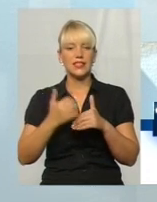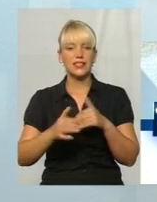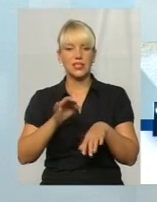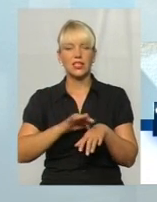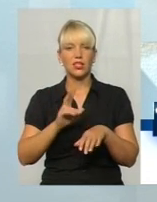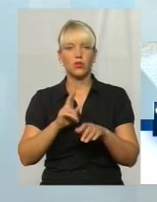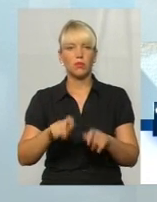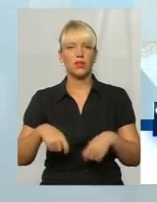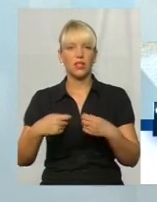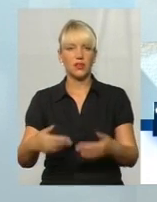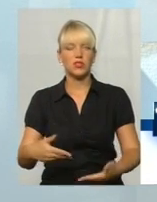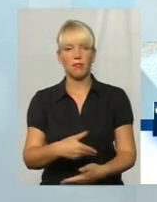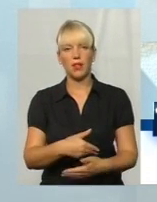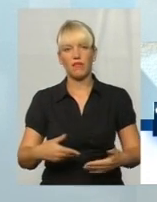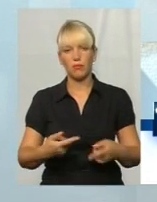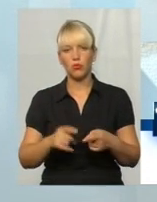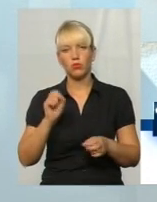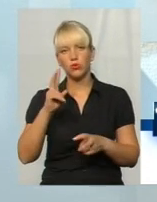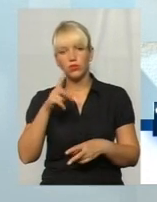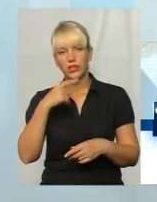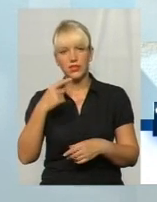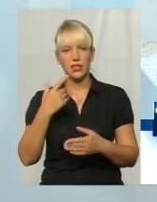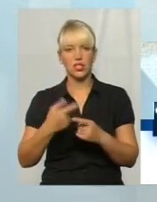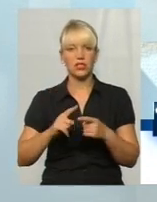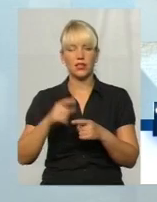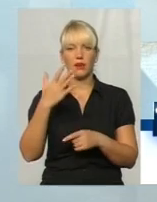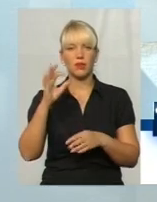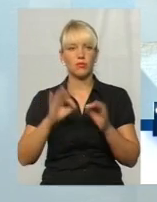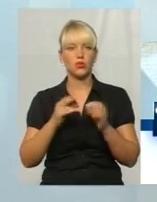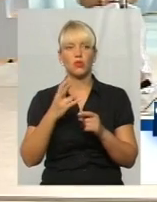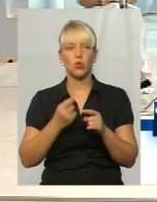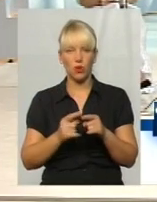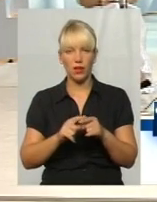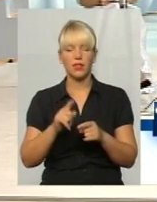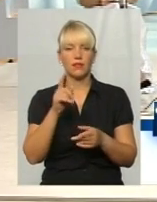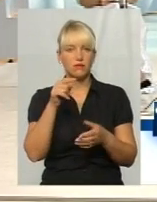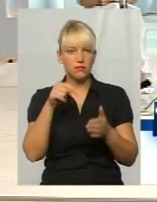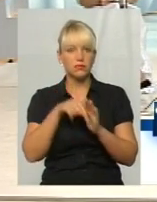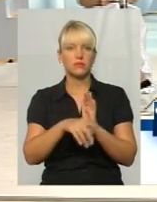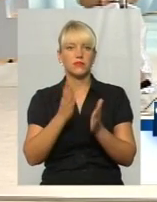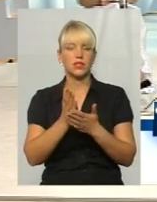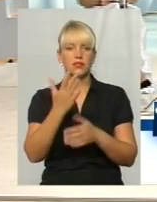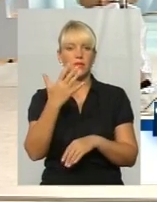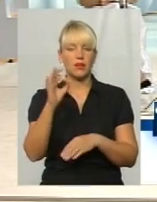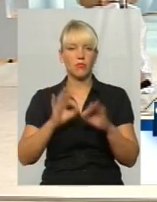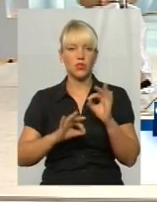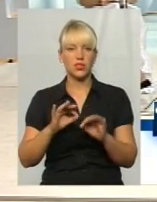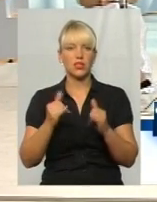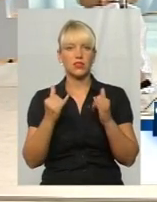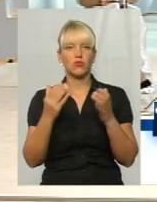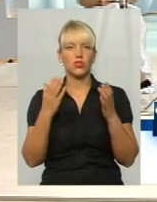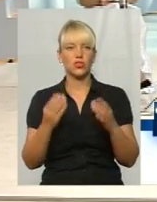також половим путем. Звісно, хтось скаже, що це 5%, але все ж це 5%. І на сьогоднішній